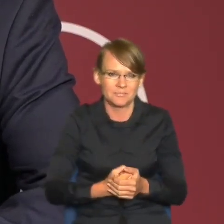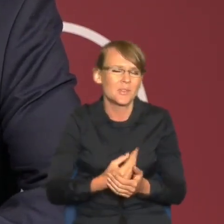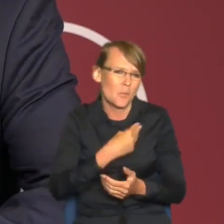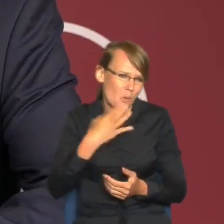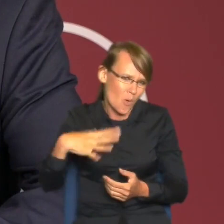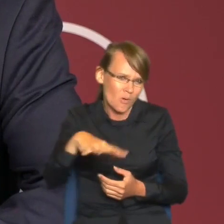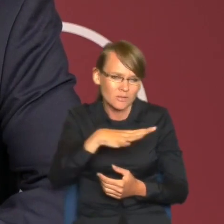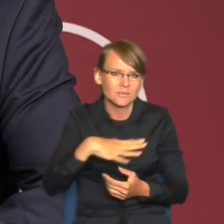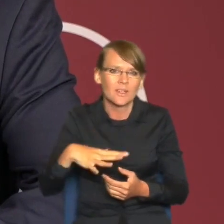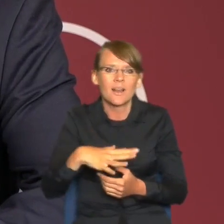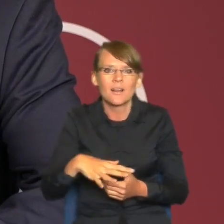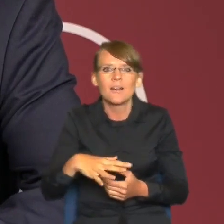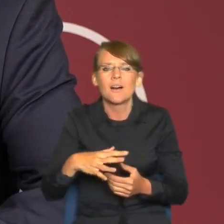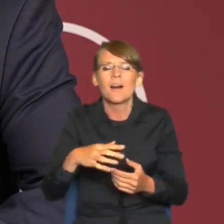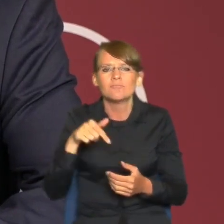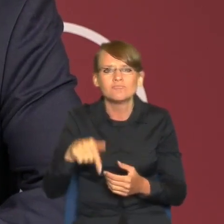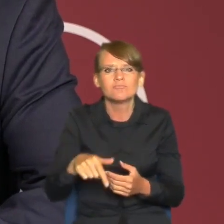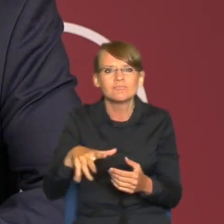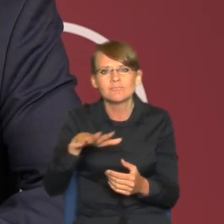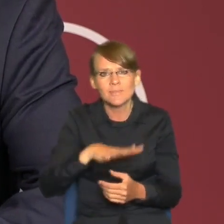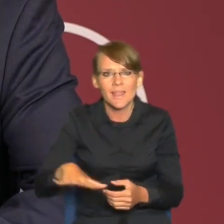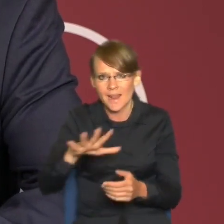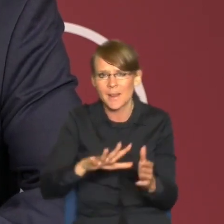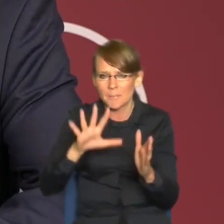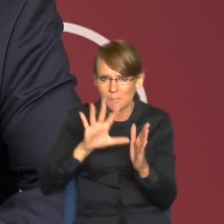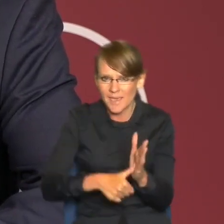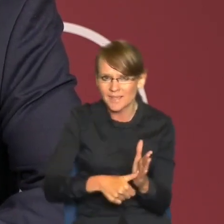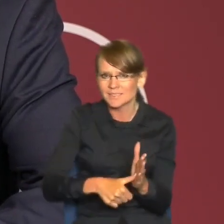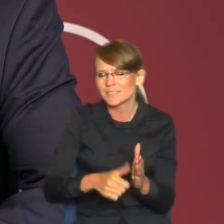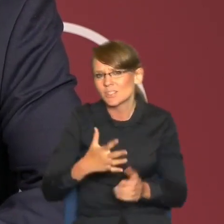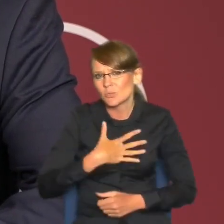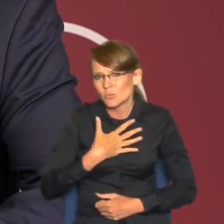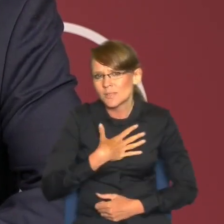tereny miejskie są dosyć, wydaje się, że są dosyć